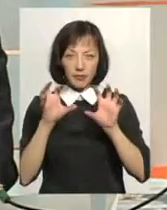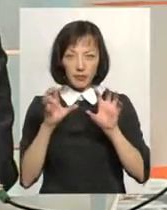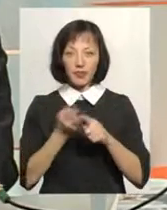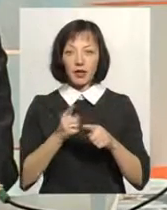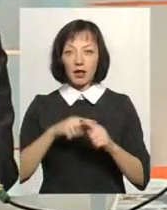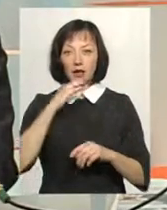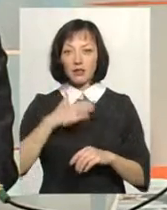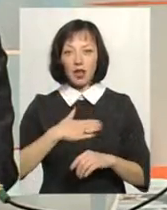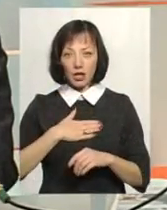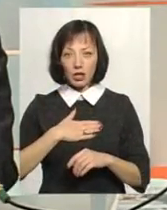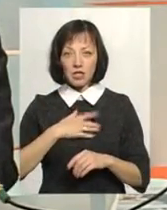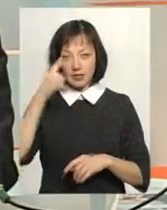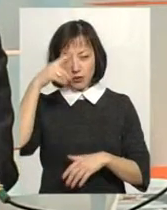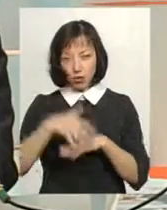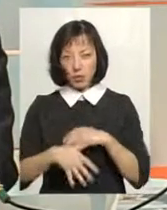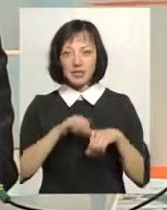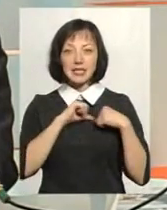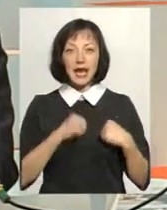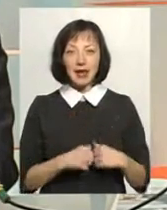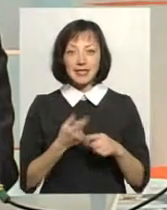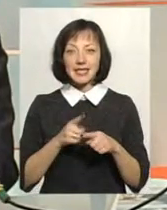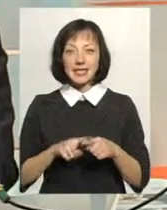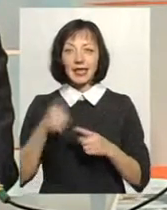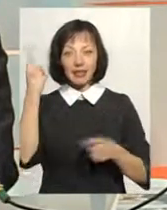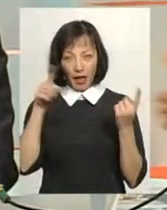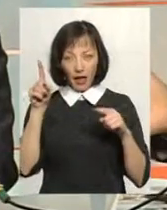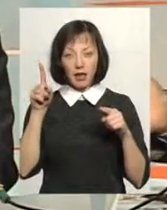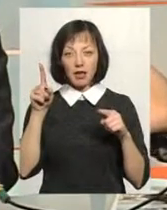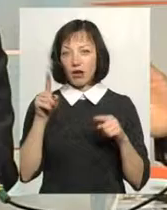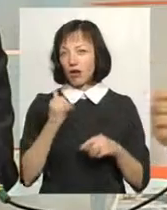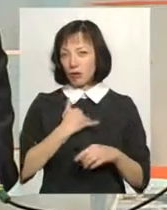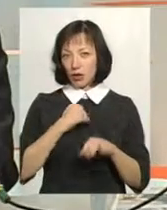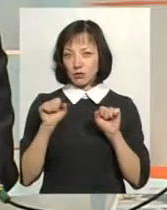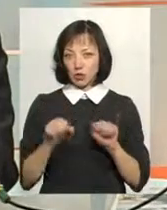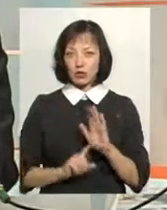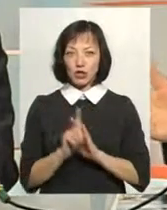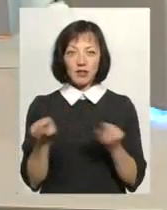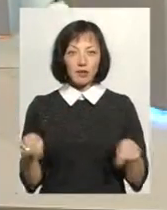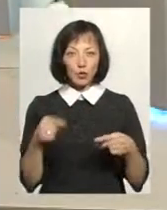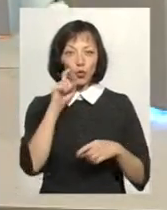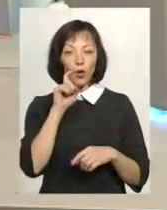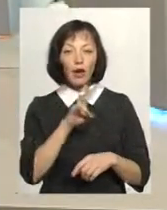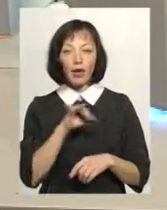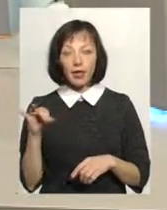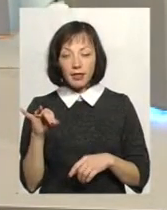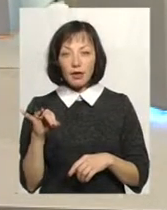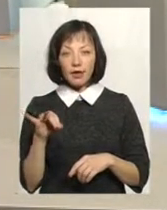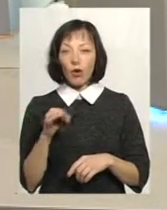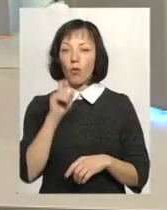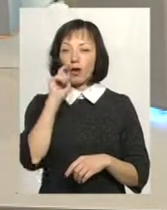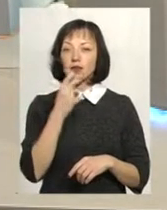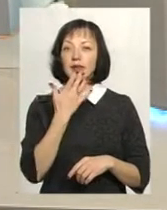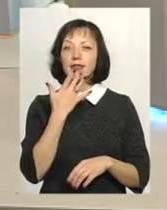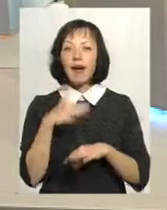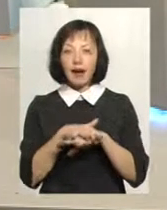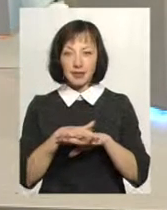в нашу свідомість, в наше серце, ось ці ідеї, з нас може початися відродження України, української нації. маленького князіства. З